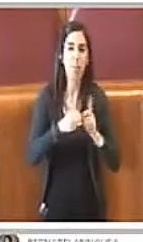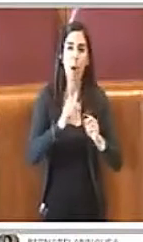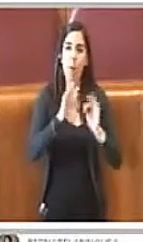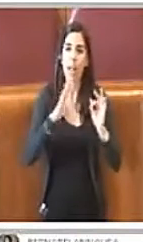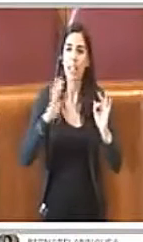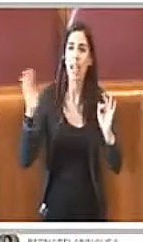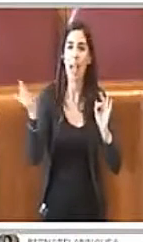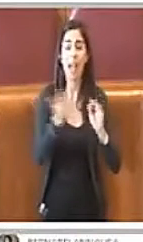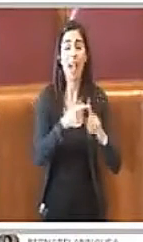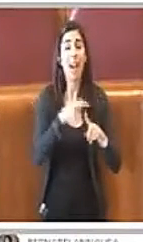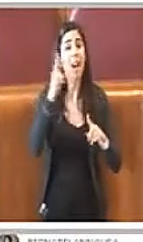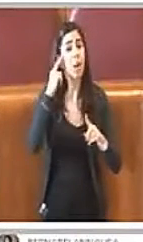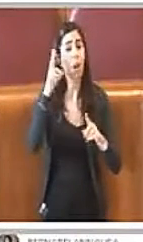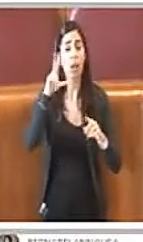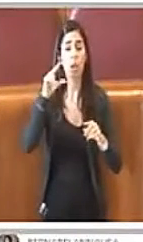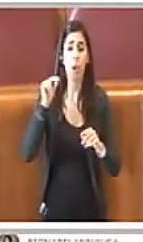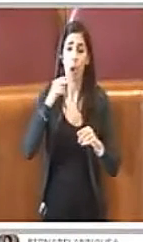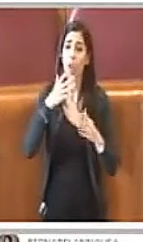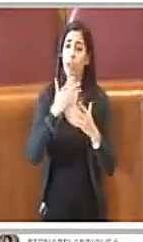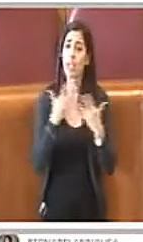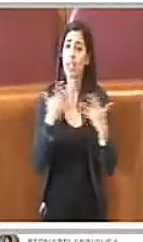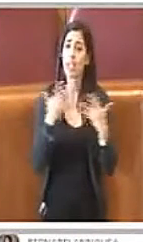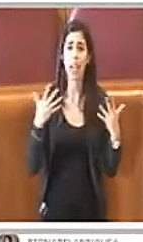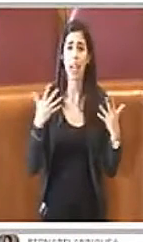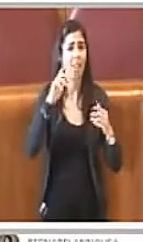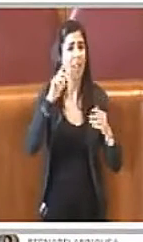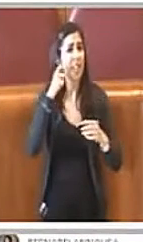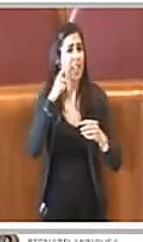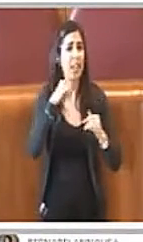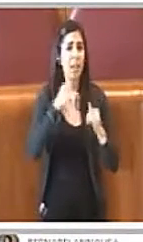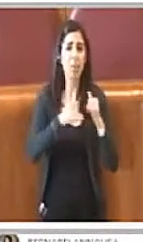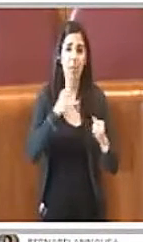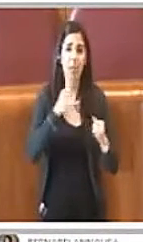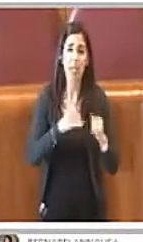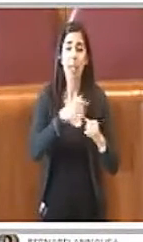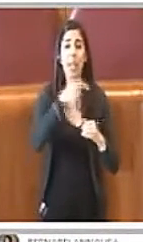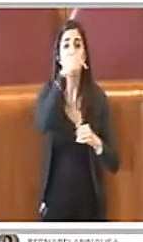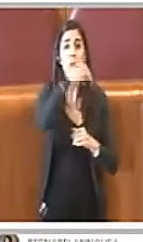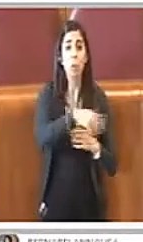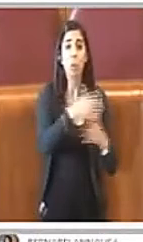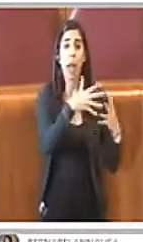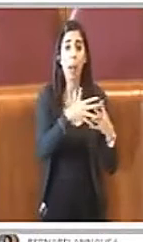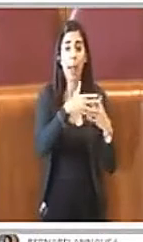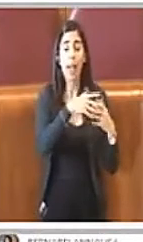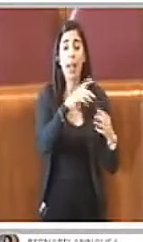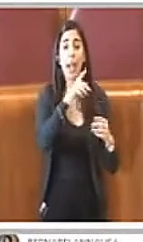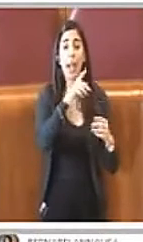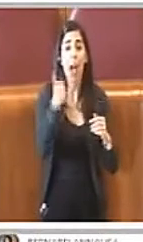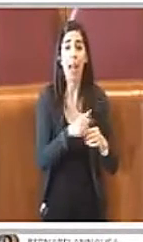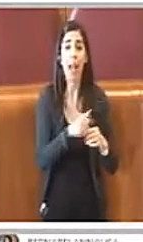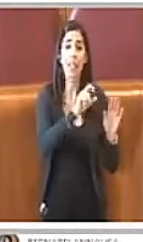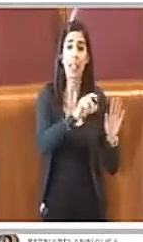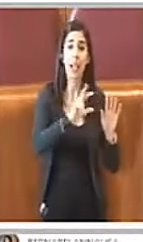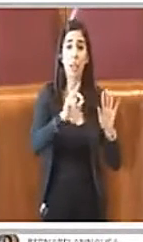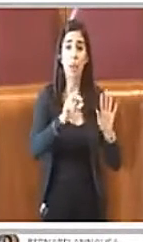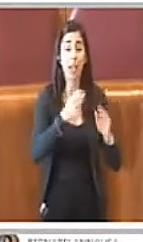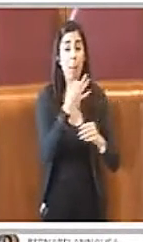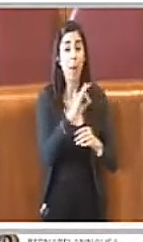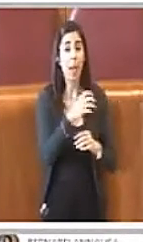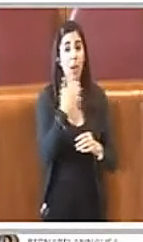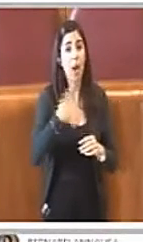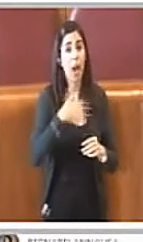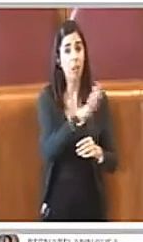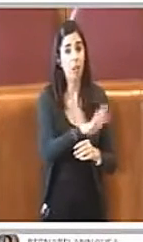gravissimi crimini che in Sud America negli anni 1970-80 ed in particolare in Argentina hanno colpito